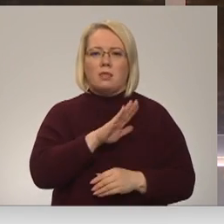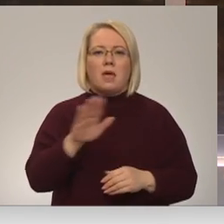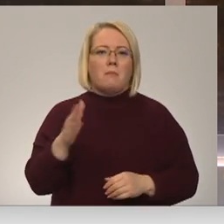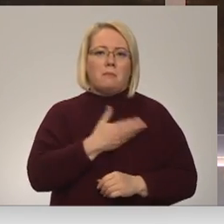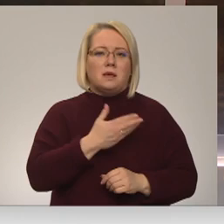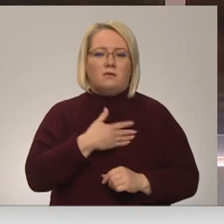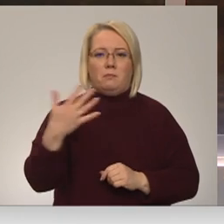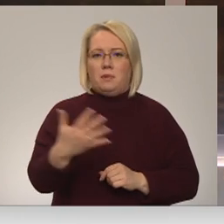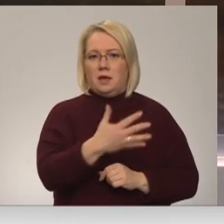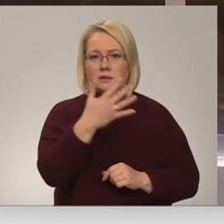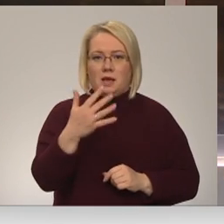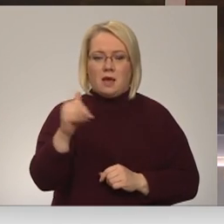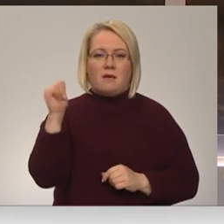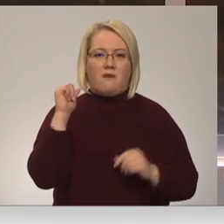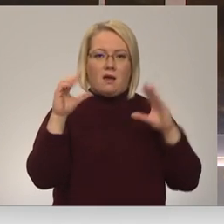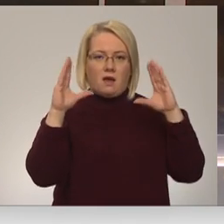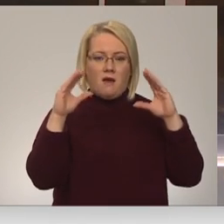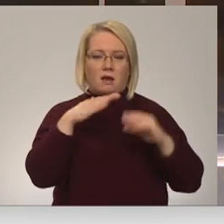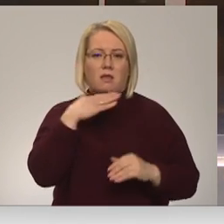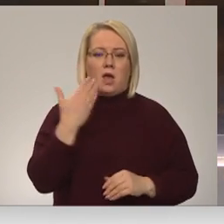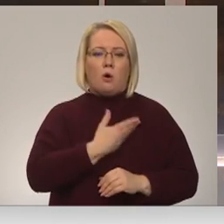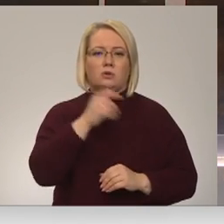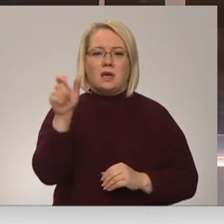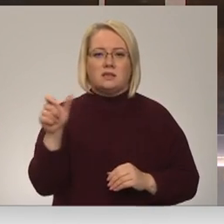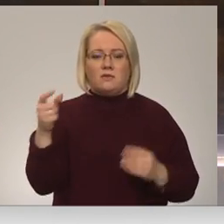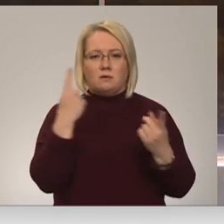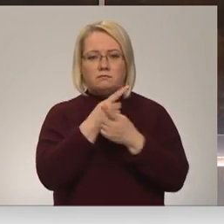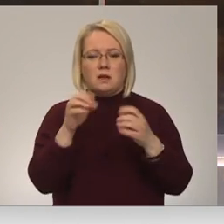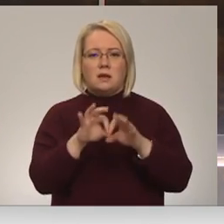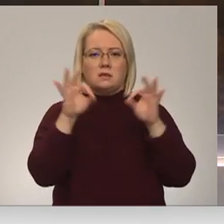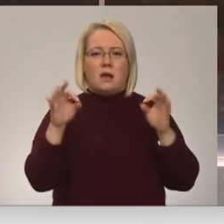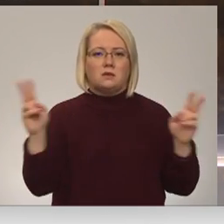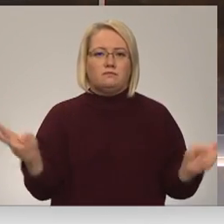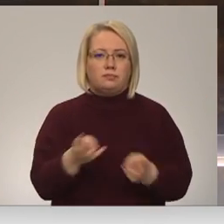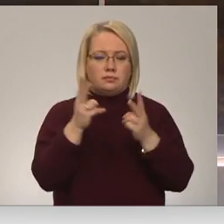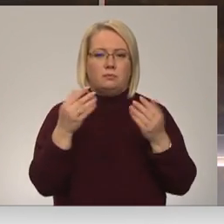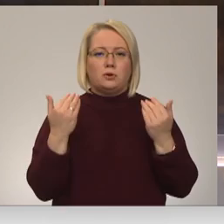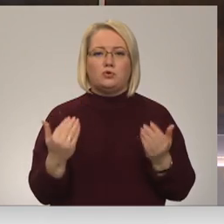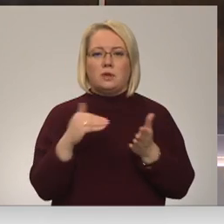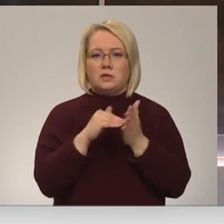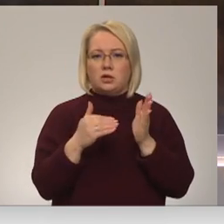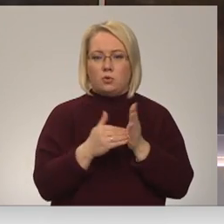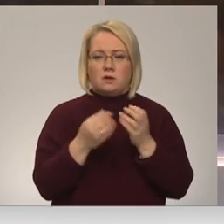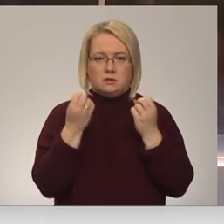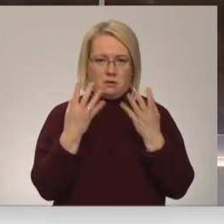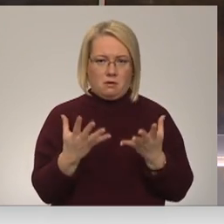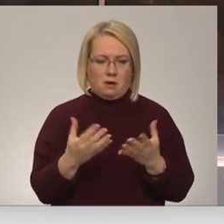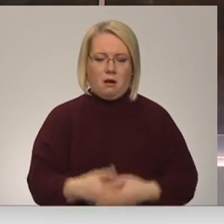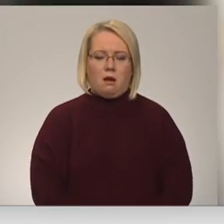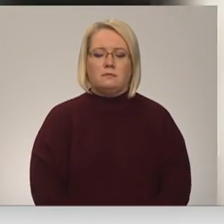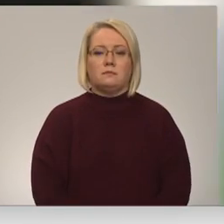piecus gadus. Vakar vakarā daudz iedzīvotāju satrauktu vēstī, ka izcēlēs ugunsgrēks, tomēr šodien situācija kļūs skaidrāka.